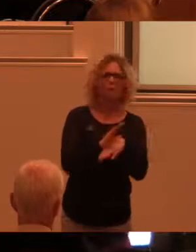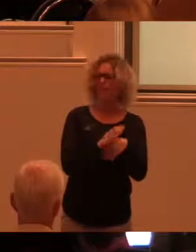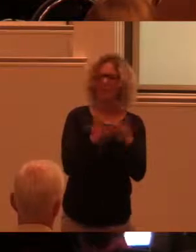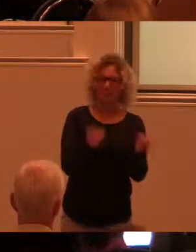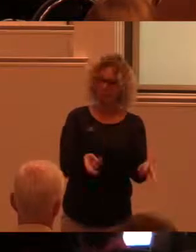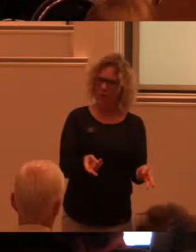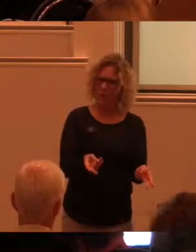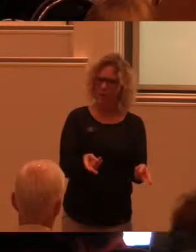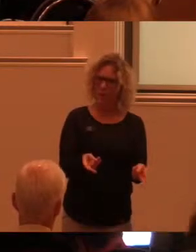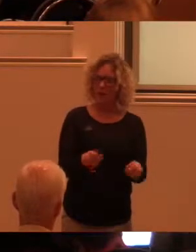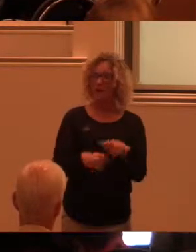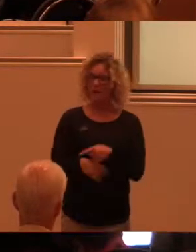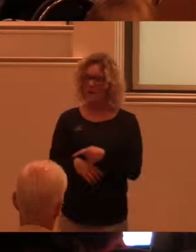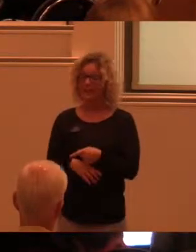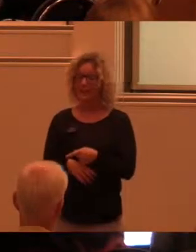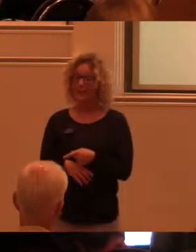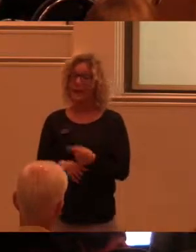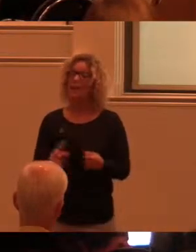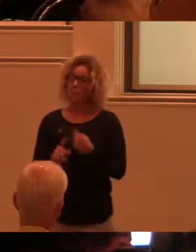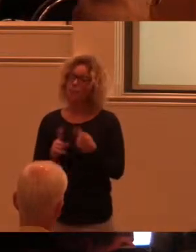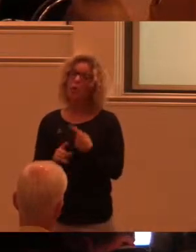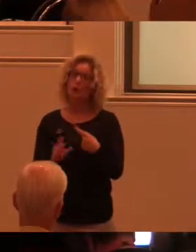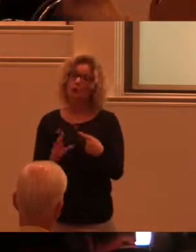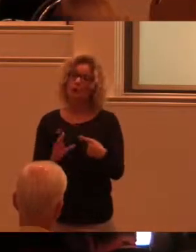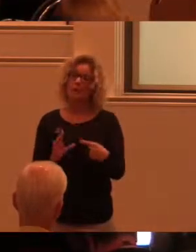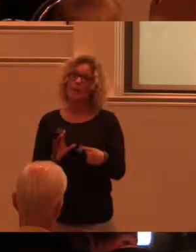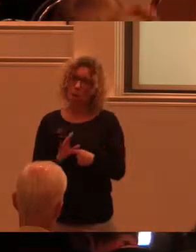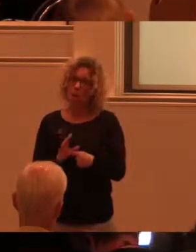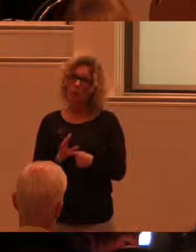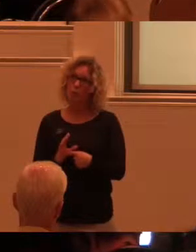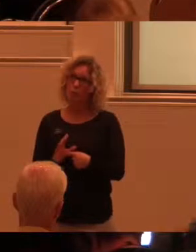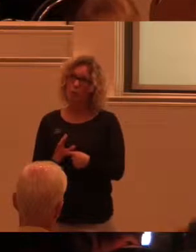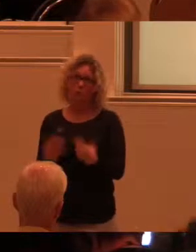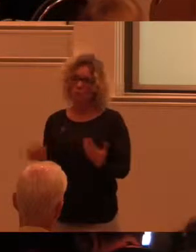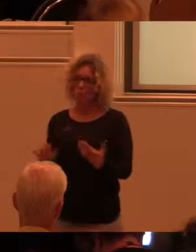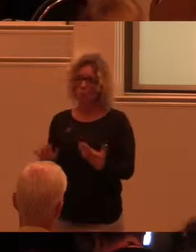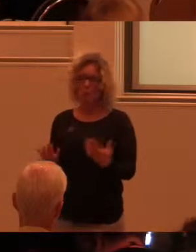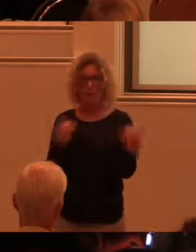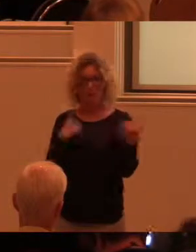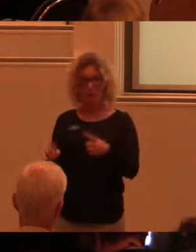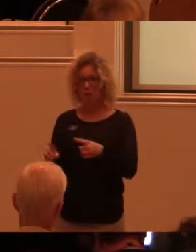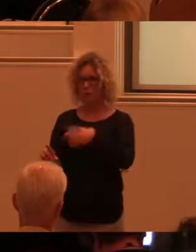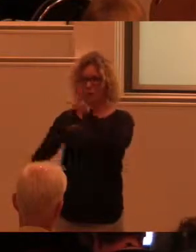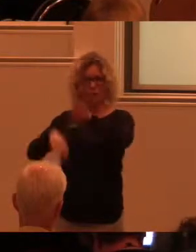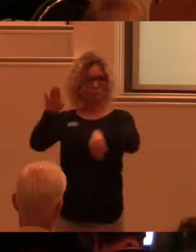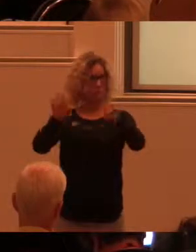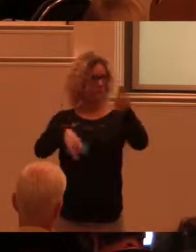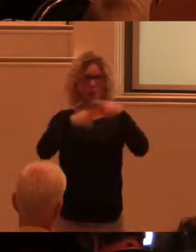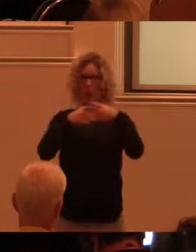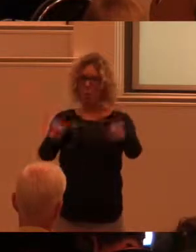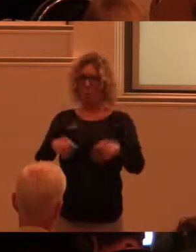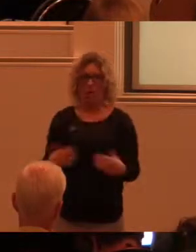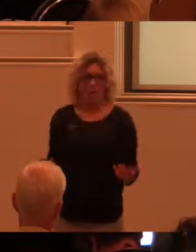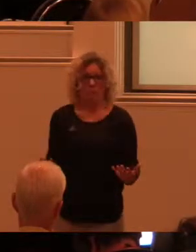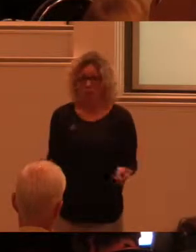Det är en utgångspunkt som utgår från att alla människor är olika. Hur kan vi då, nu börjar